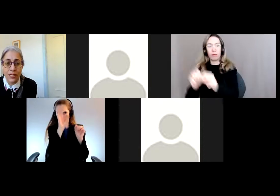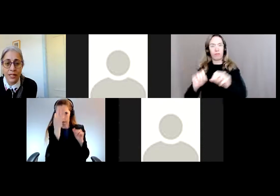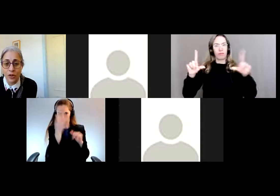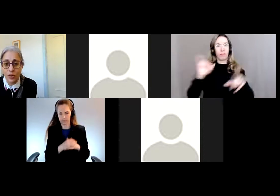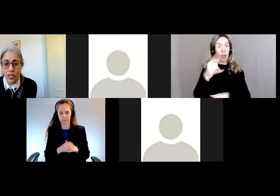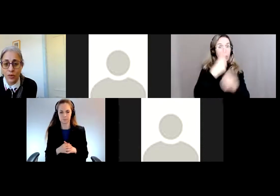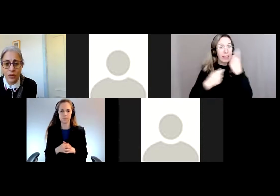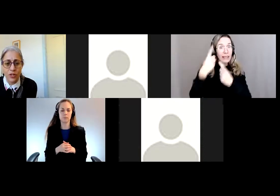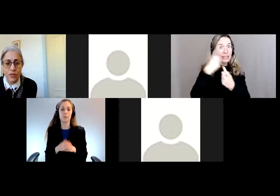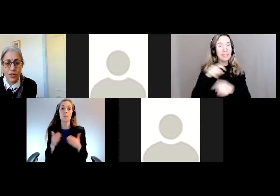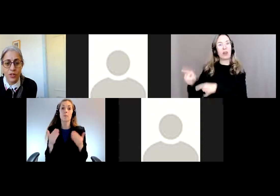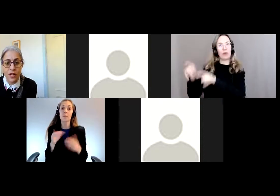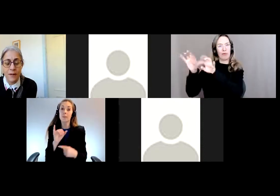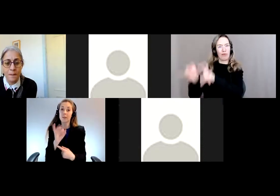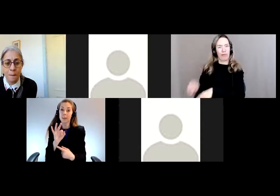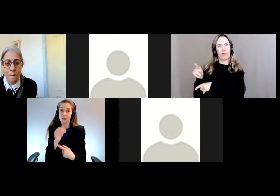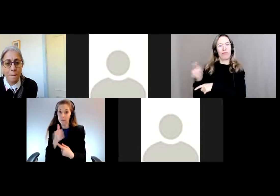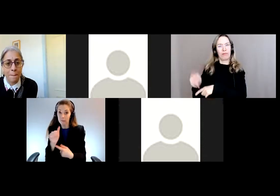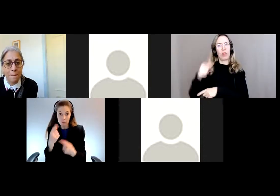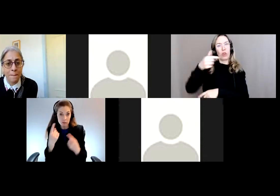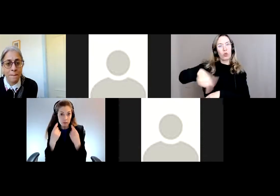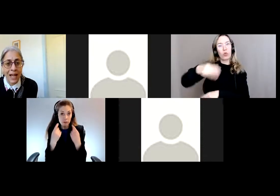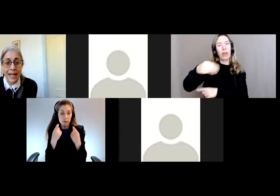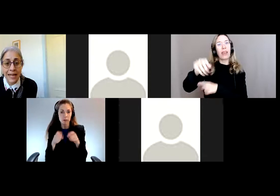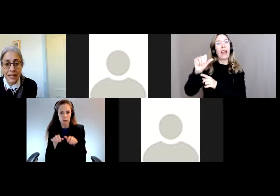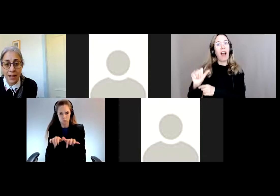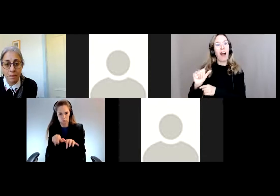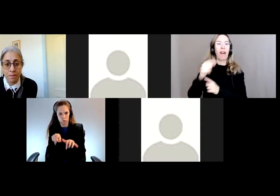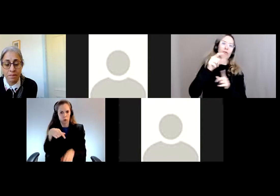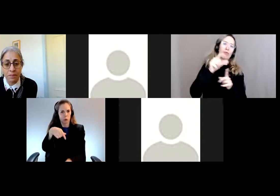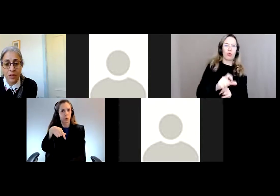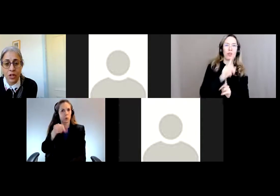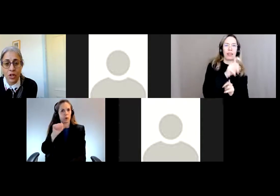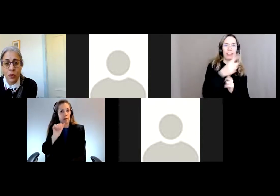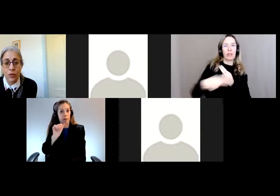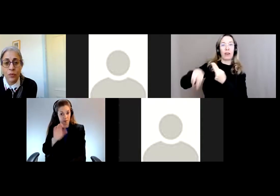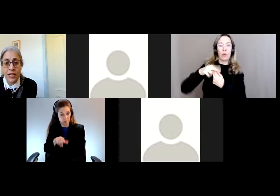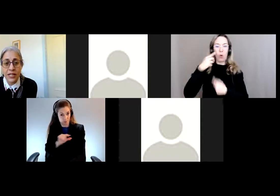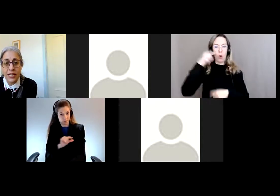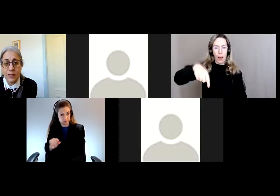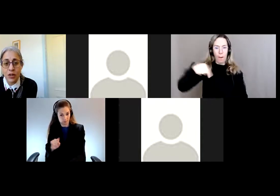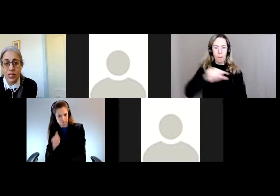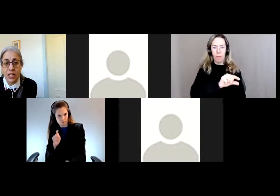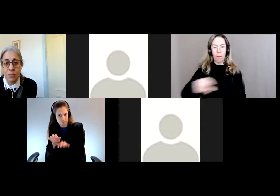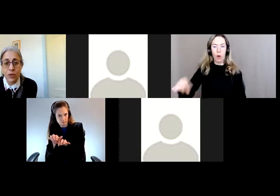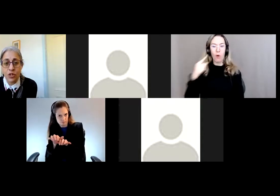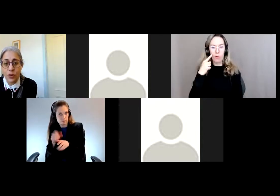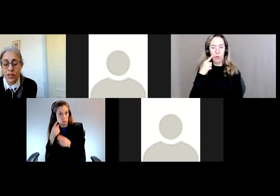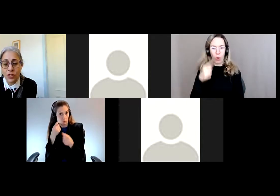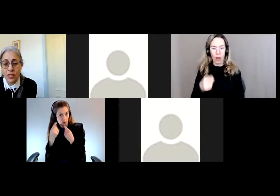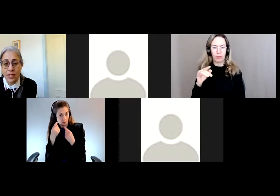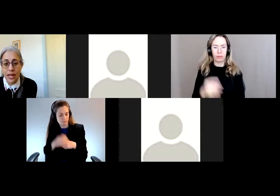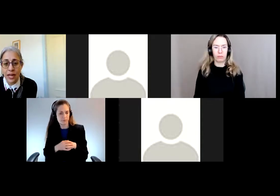invite à les écrire dans la boîte Q&A de questions-réponses, qui est également au bas de votre écran Zoom.